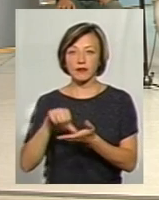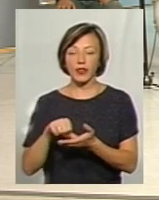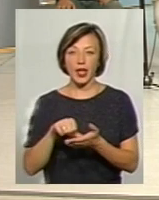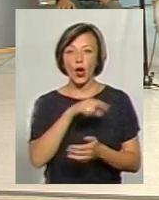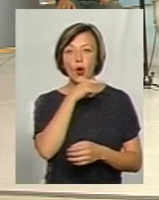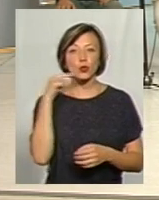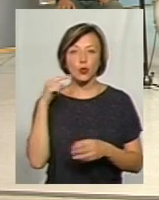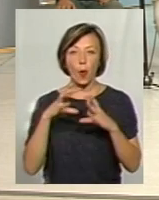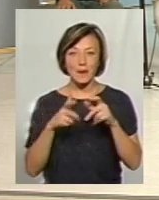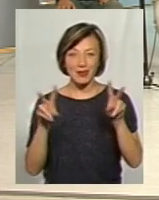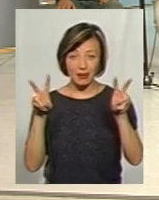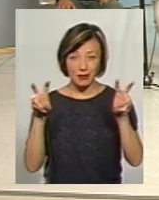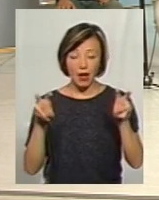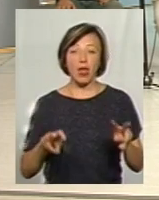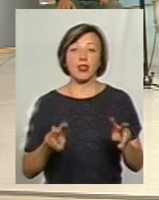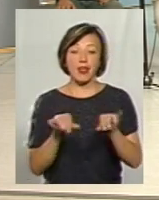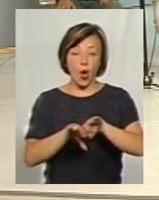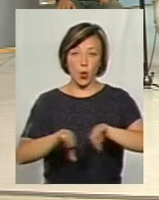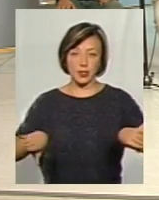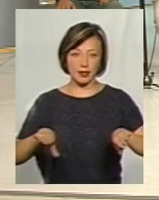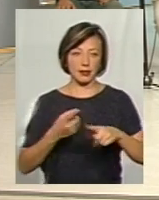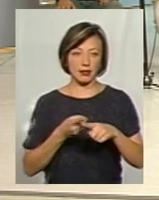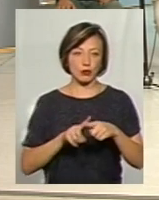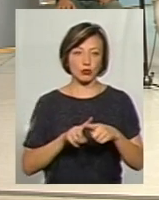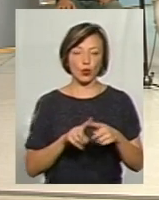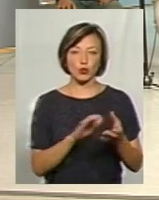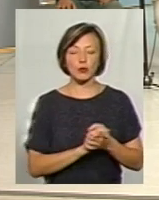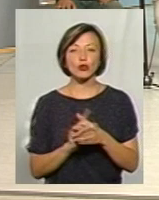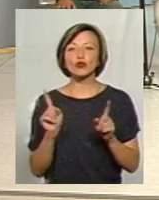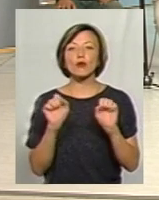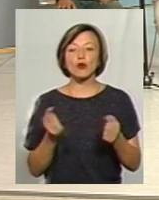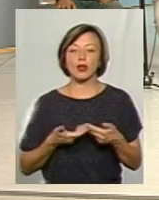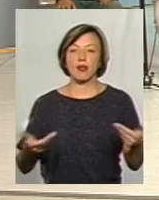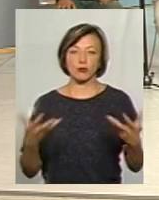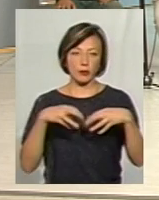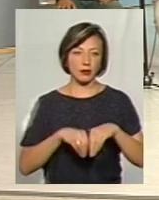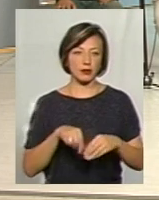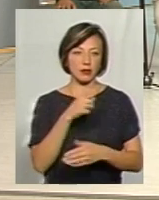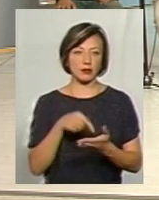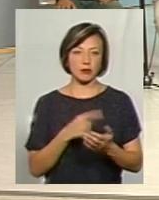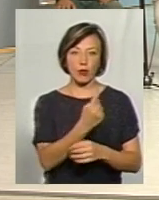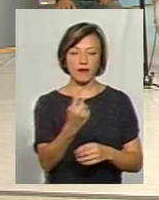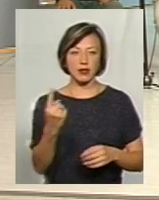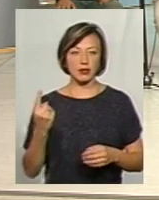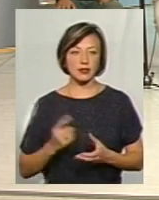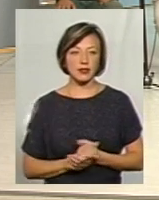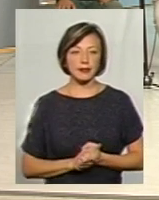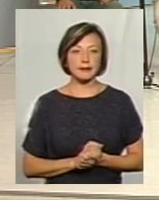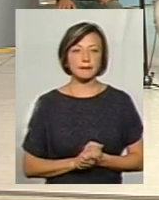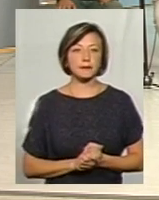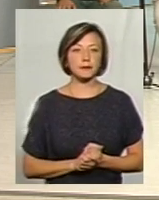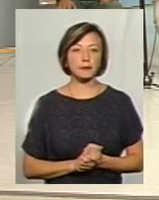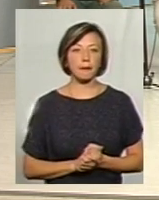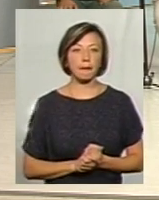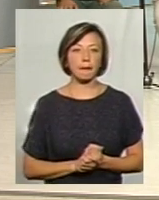«руського міра», які працюють на роз'єднання цього суспільства. Що може нас всіх об'єднати? Буквально по хвилинці. Буду вдячний. Ну,